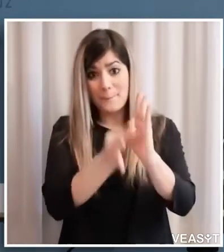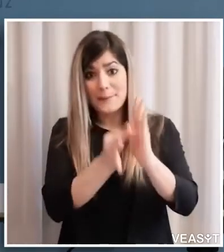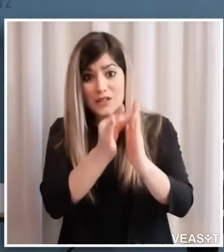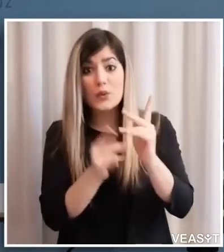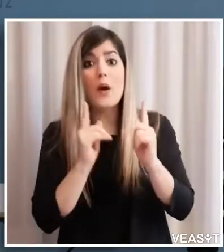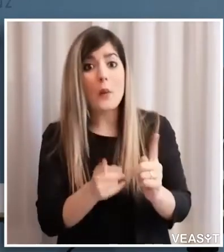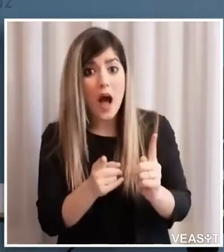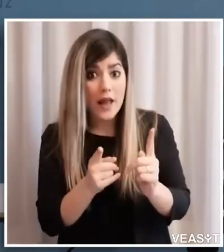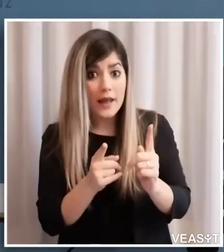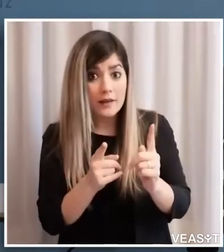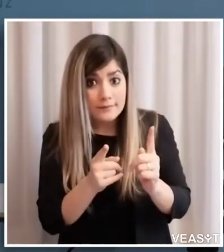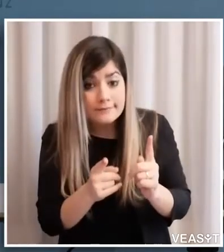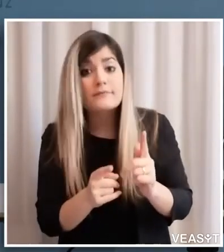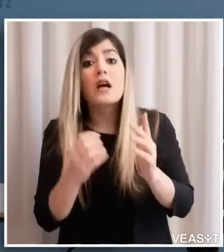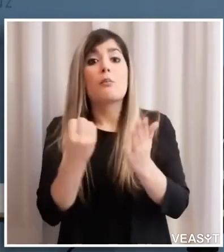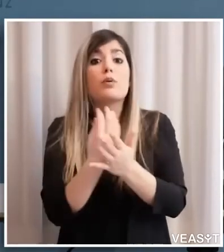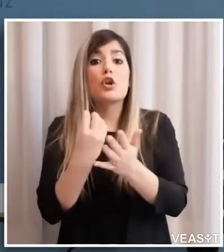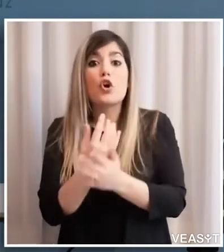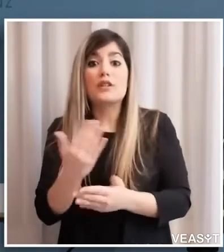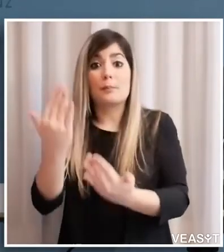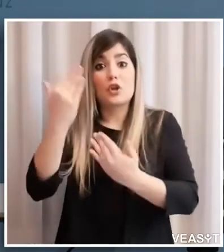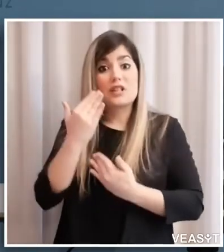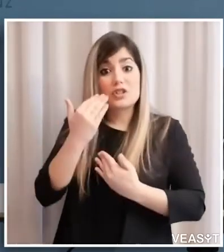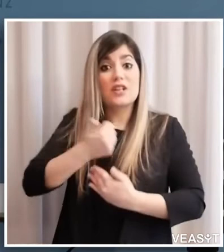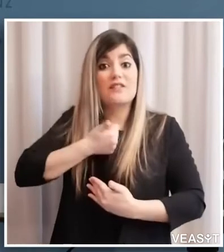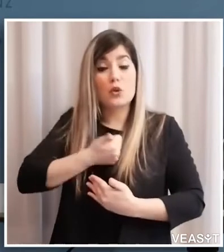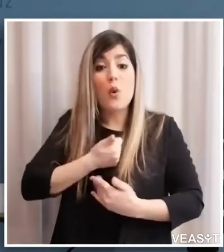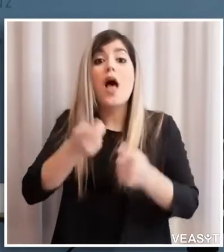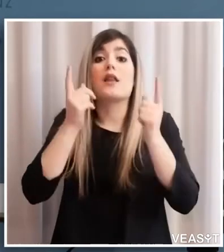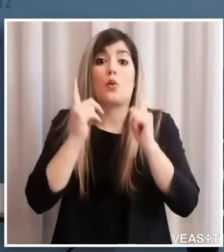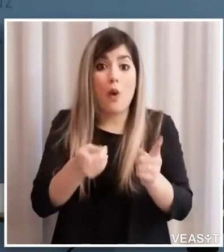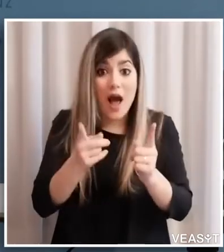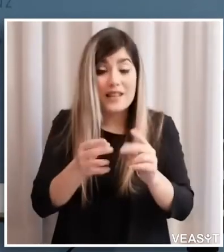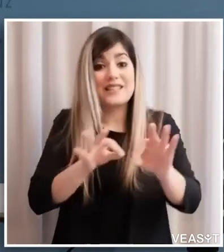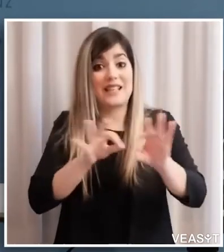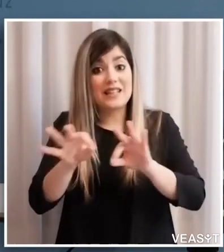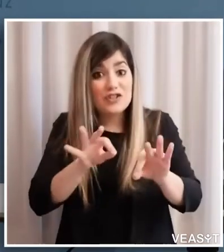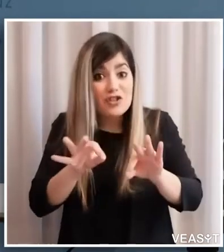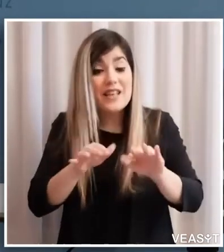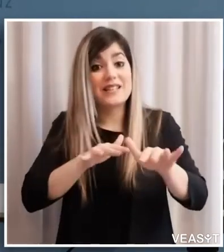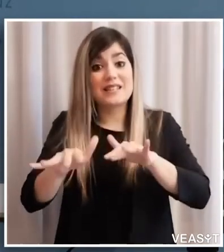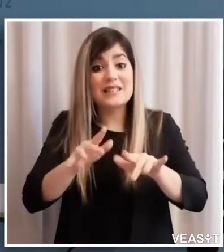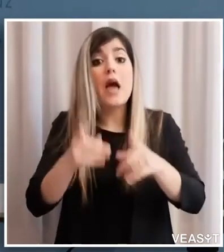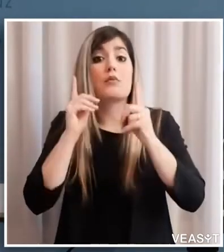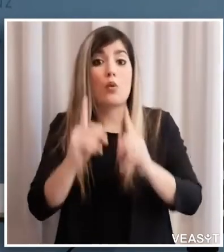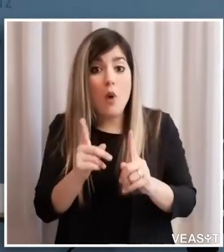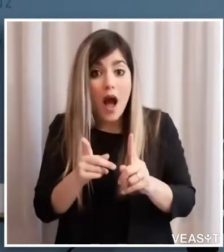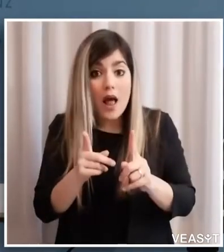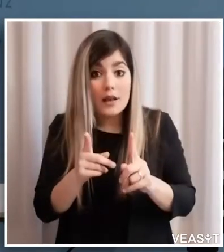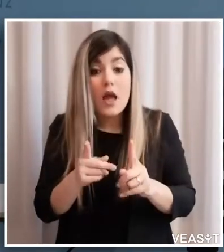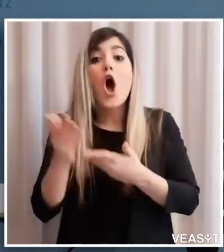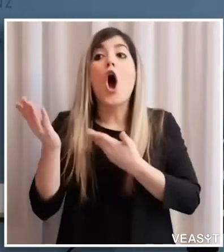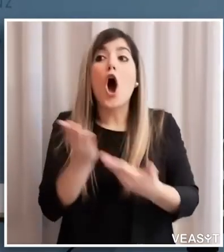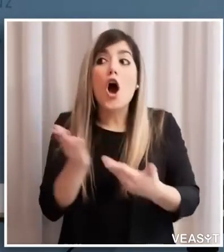quali dispositivi con quali sistemi e strategie e poi la domanda principale e ci saranno gli ospiti e questo dipende da